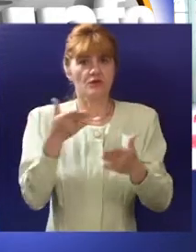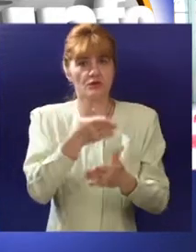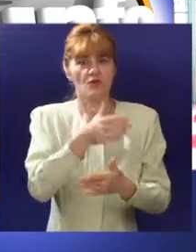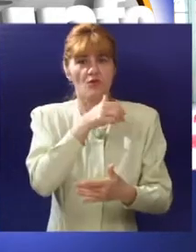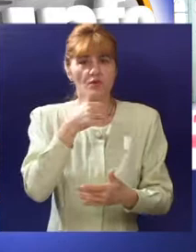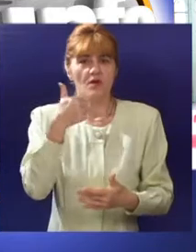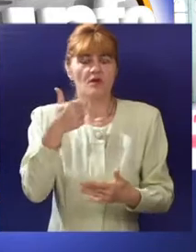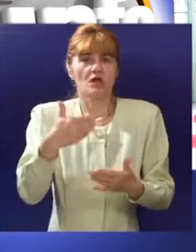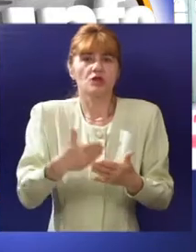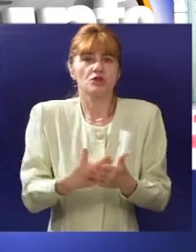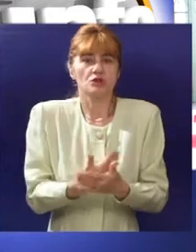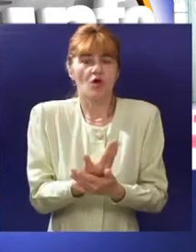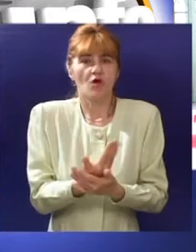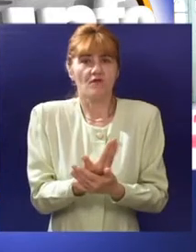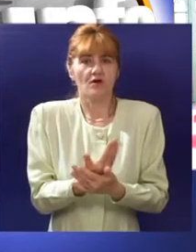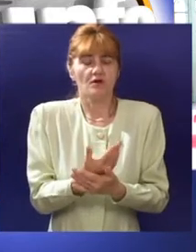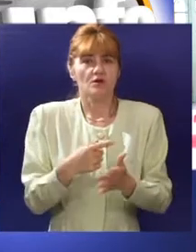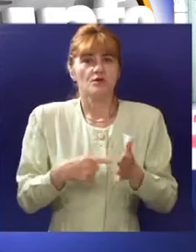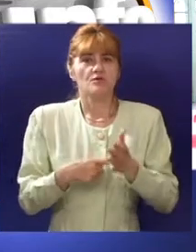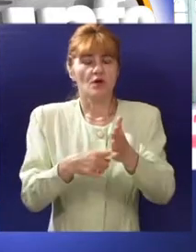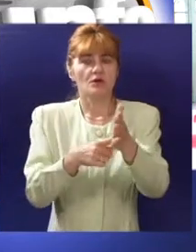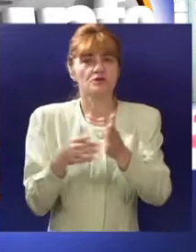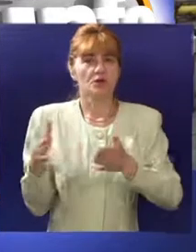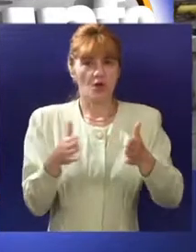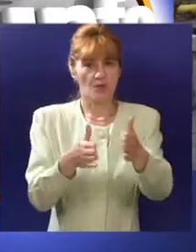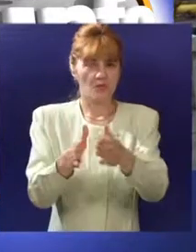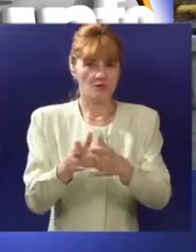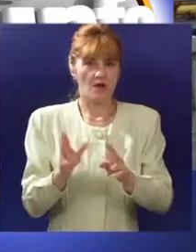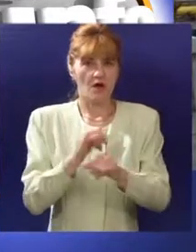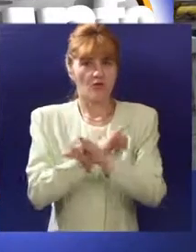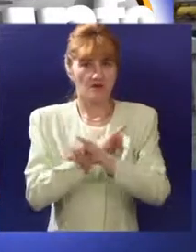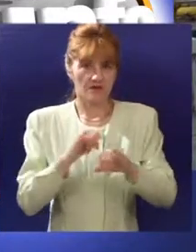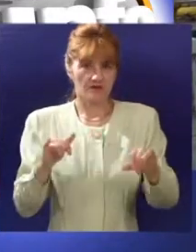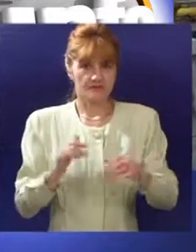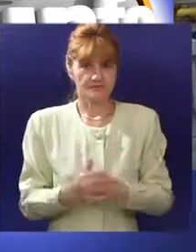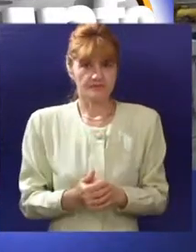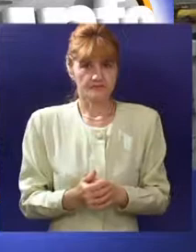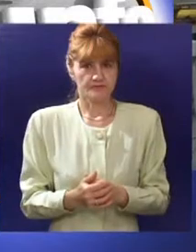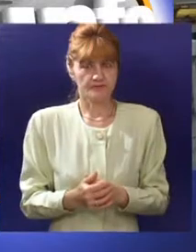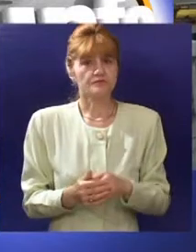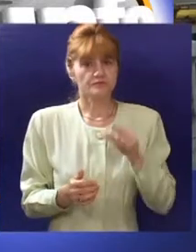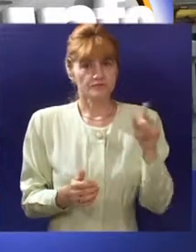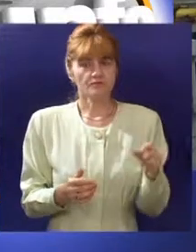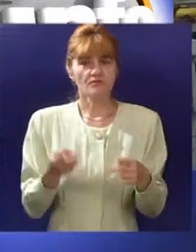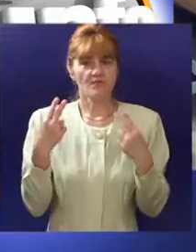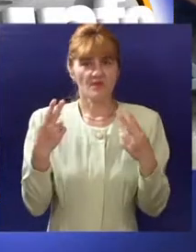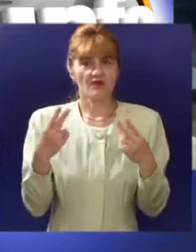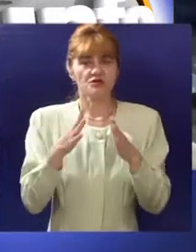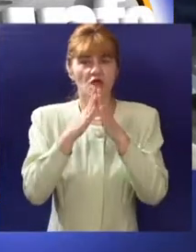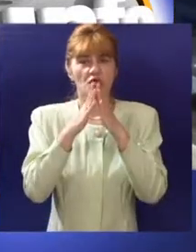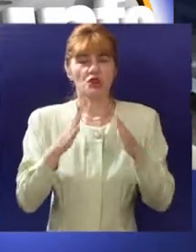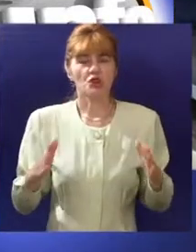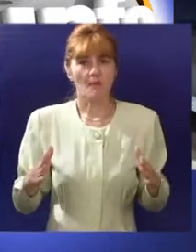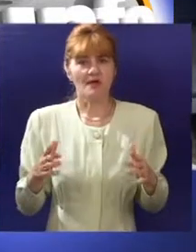Zbog toga je to jedna nova šansa za Subotičanje. Fabrika Simens u Subotici predstavlja najznačajnijeg